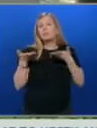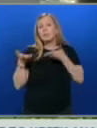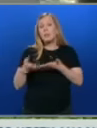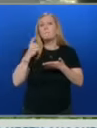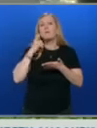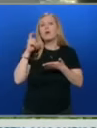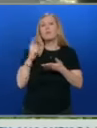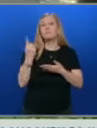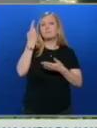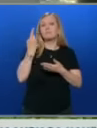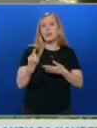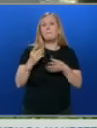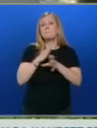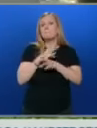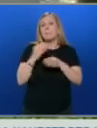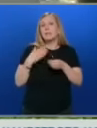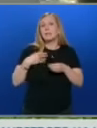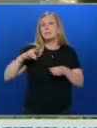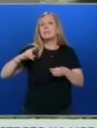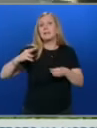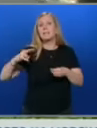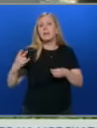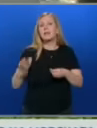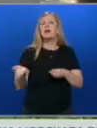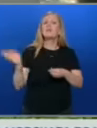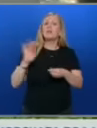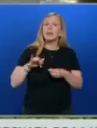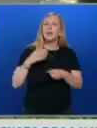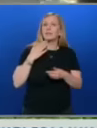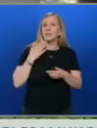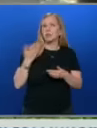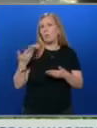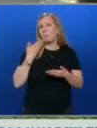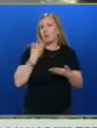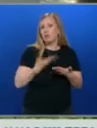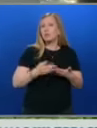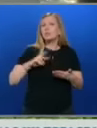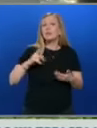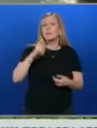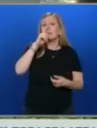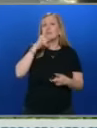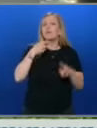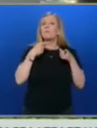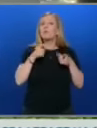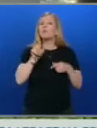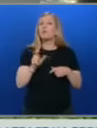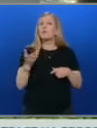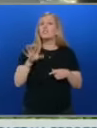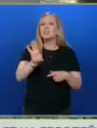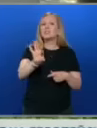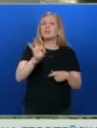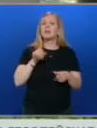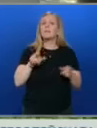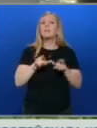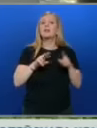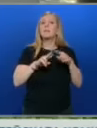заместници в прокуратурата, но пък веднага след това, пак по негово предложение, за заместник главен прокурор беше избрана Мария